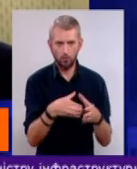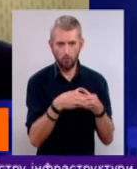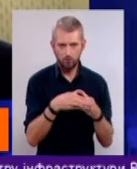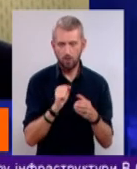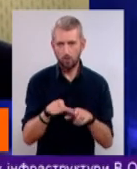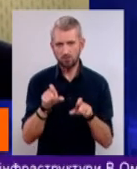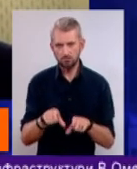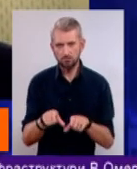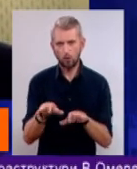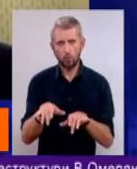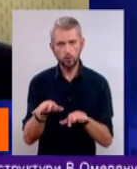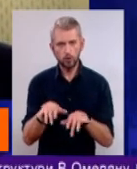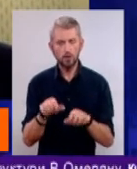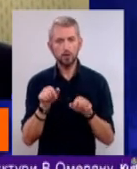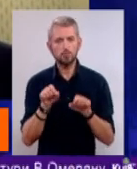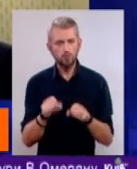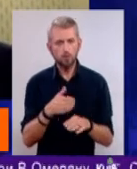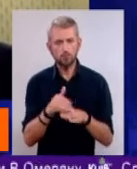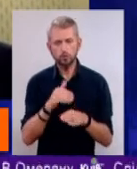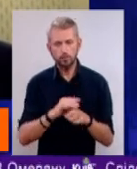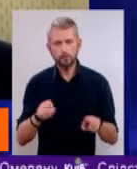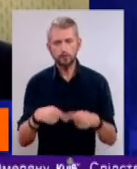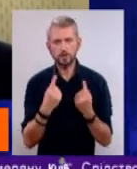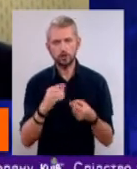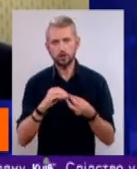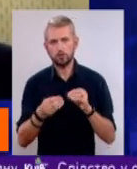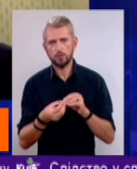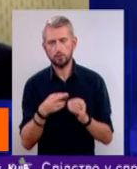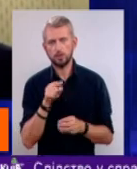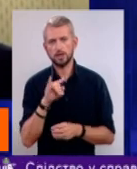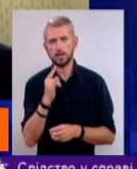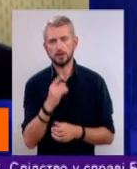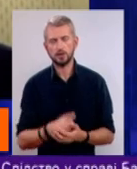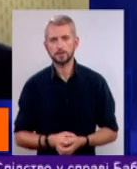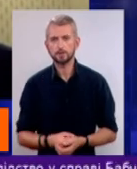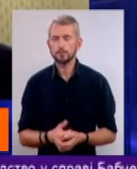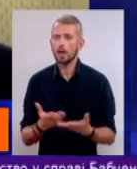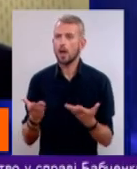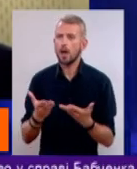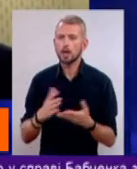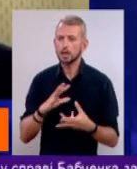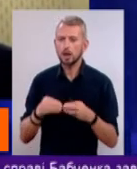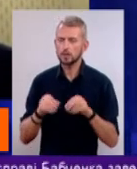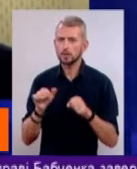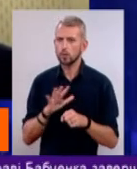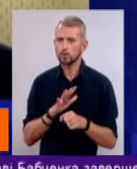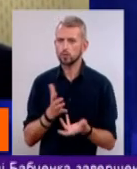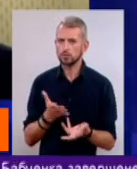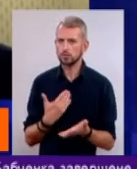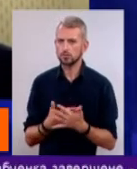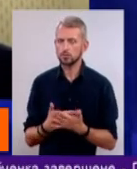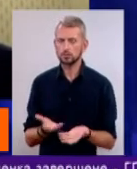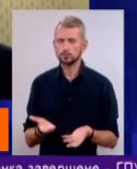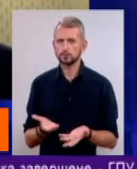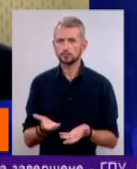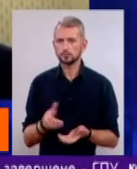'ютером, може поступово створити дуже величезну проблему для тієї дитини. А які, до речі, наслідки можуть бути? Ну, скажімо,